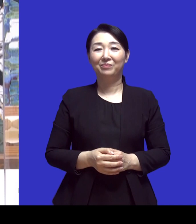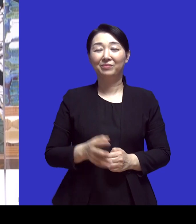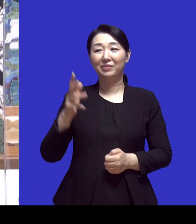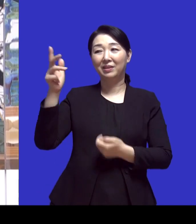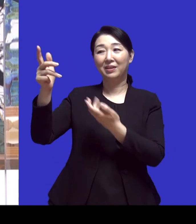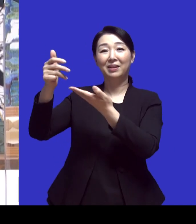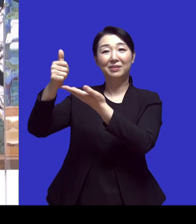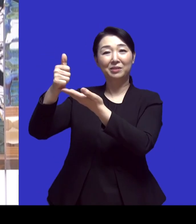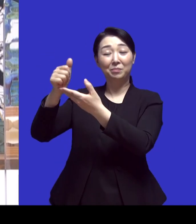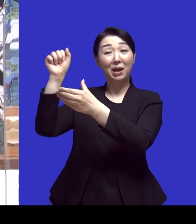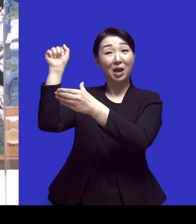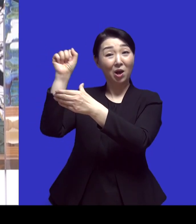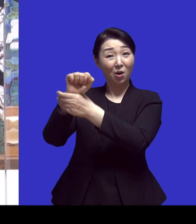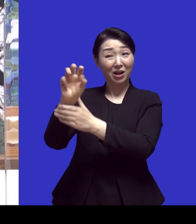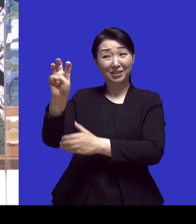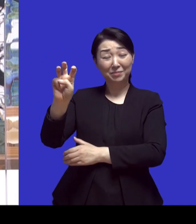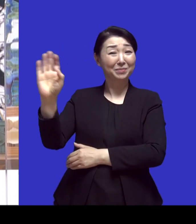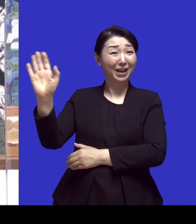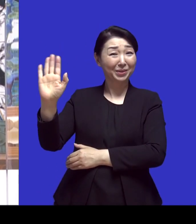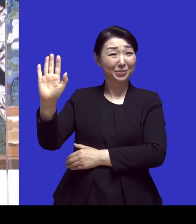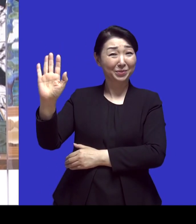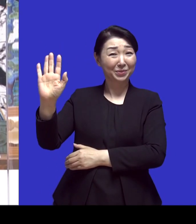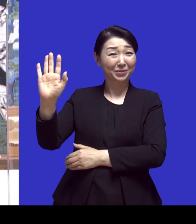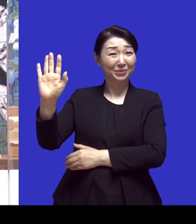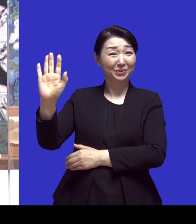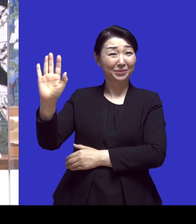하나님의 허락 30%가 아니라